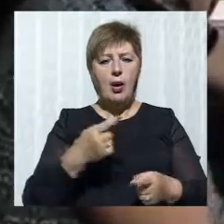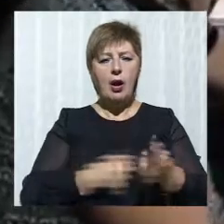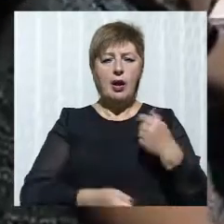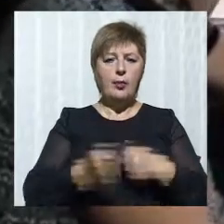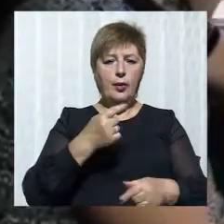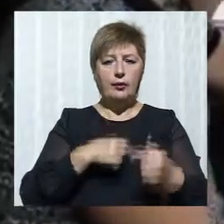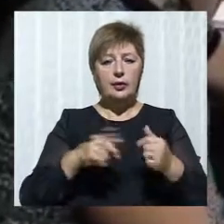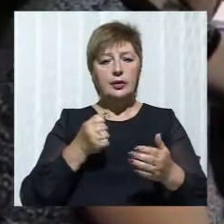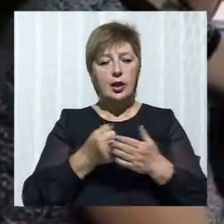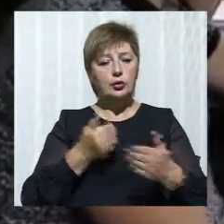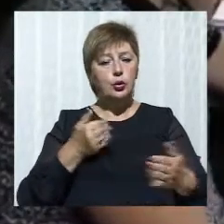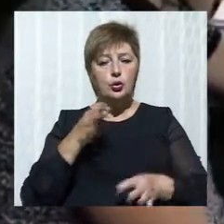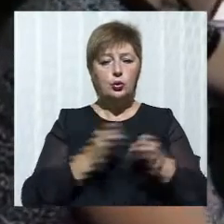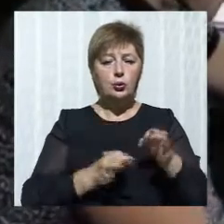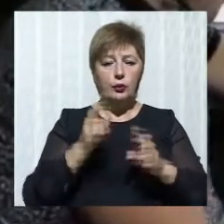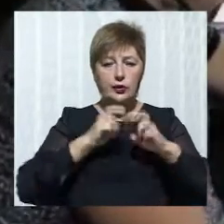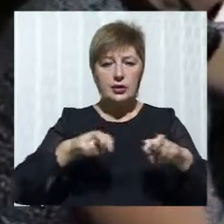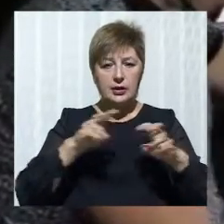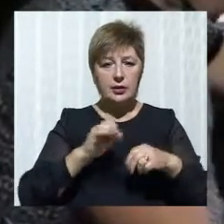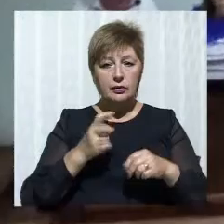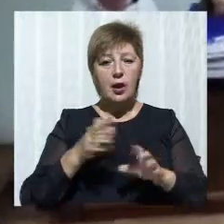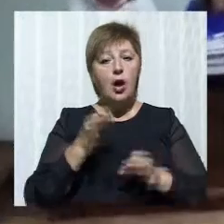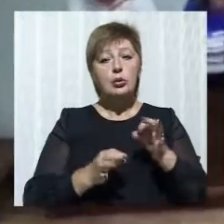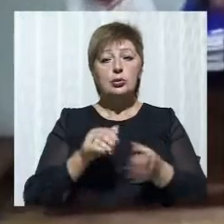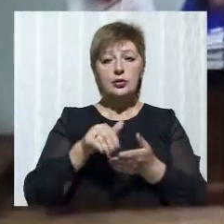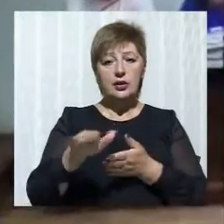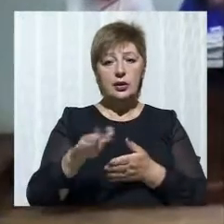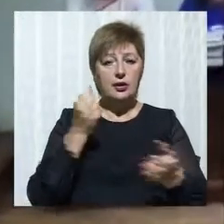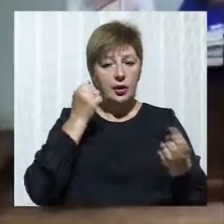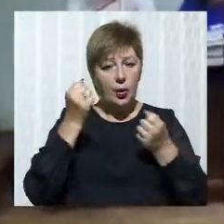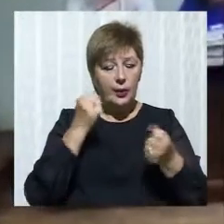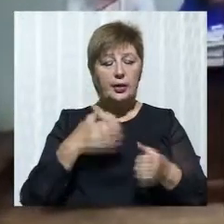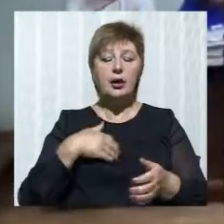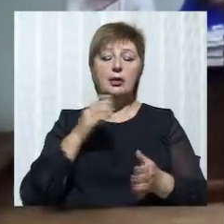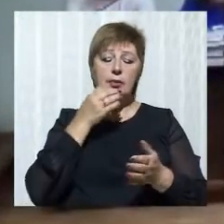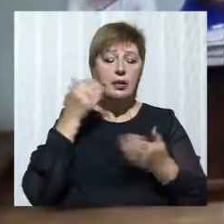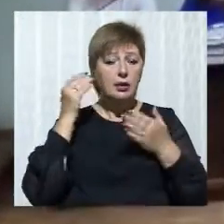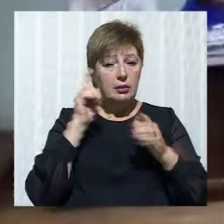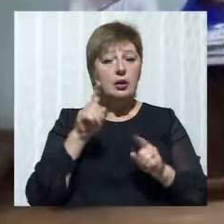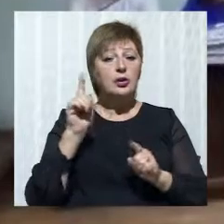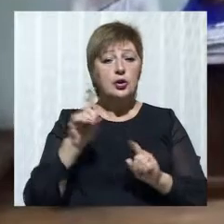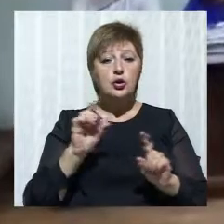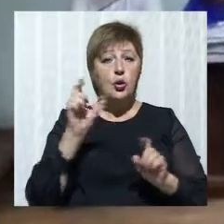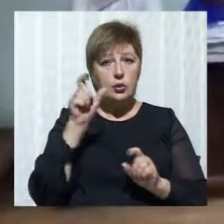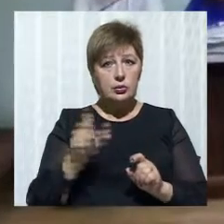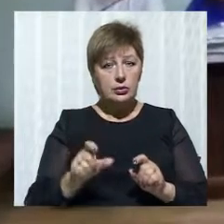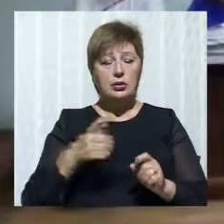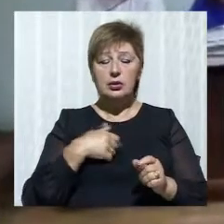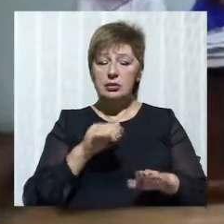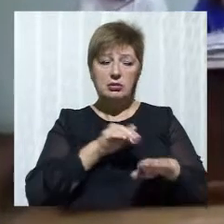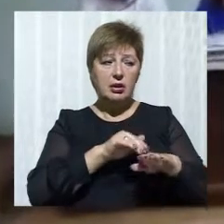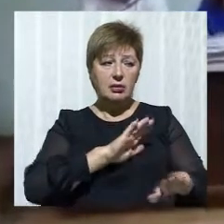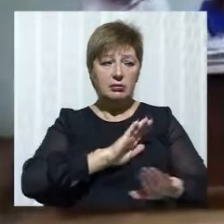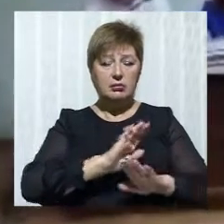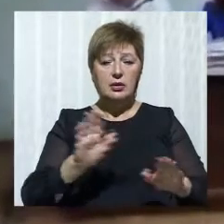провадження на досудове розслідування. Суд відхилив клопотання, посилаючись на те, що його подала особа, яка не має відношення до